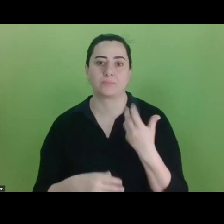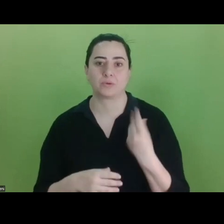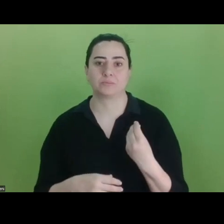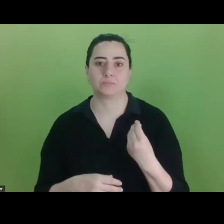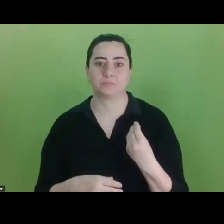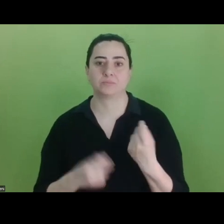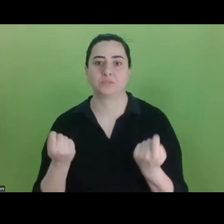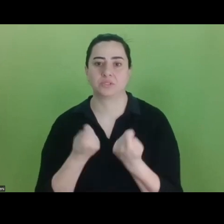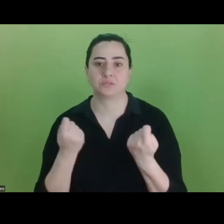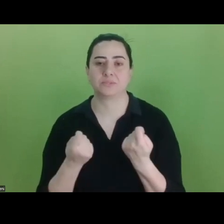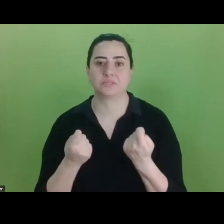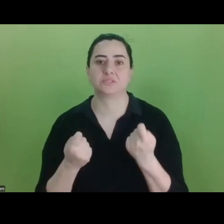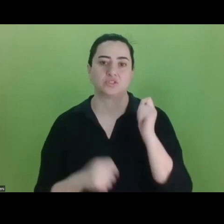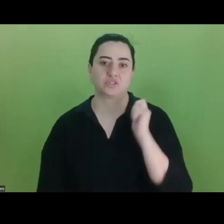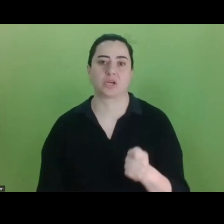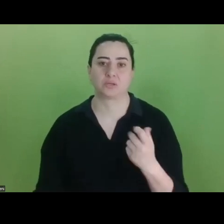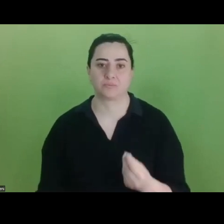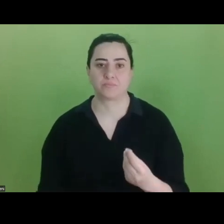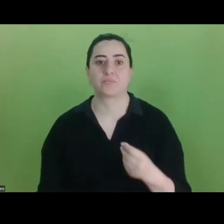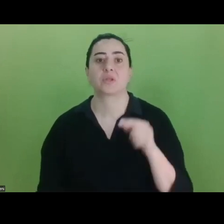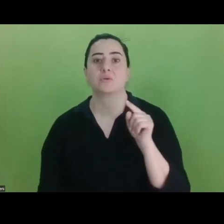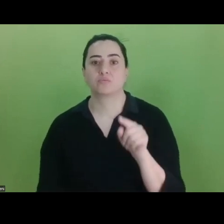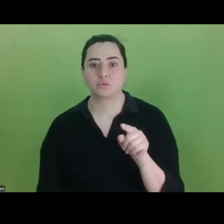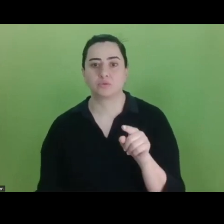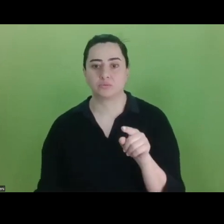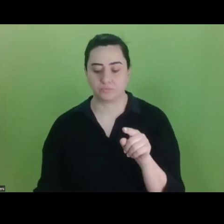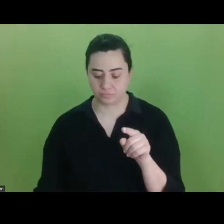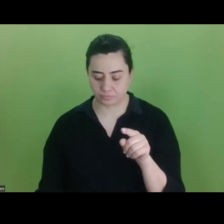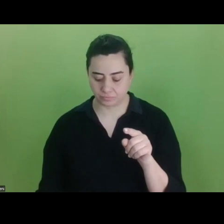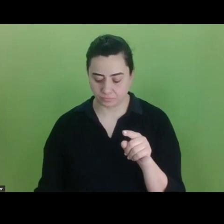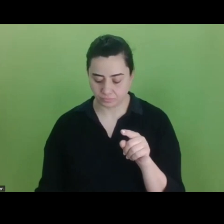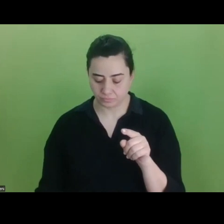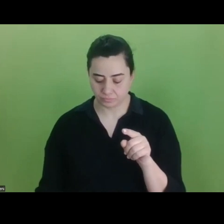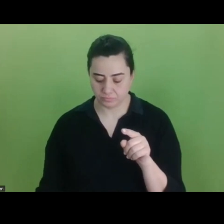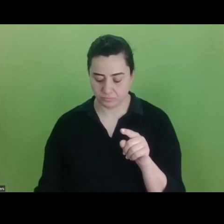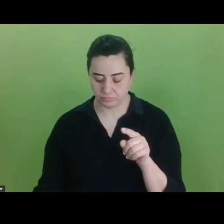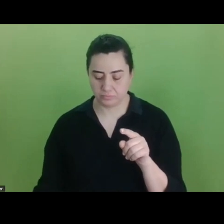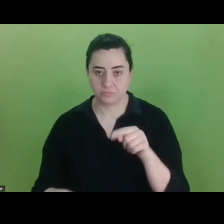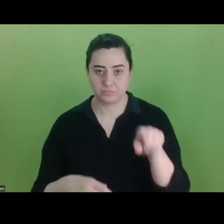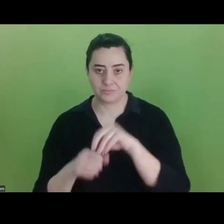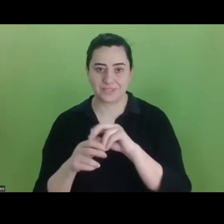bir çalışma olması şart. Bu özellikle bir önce kıstayla tekrar geçersek,